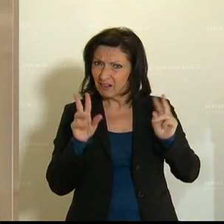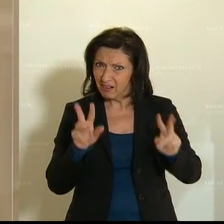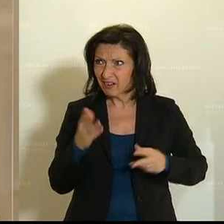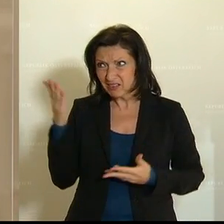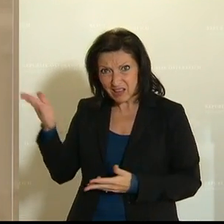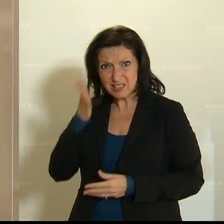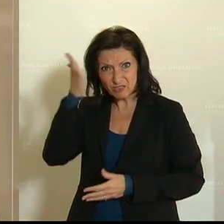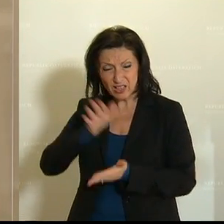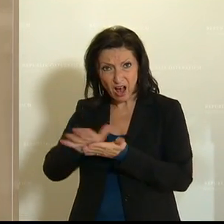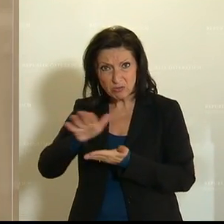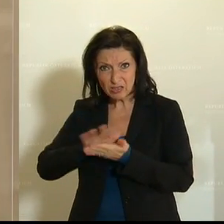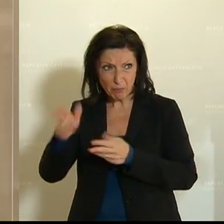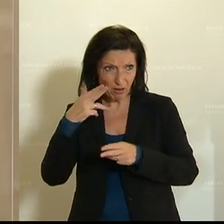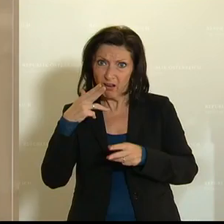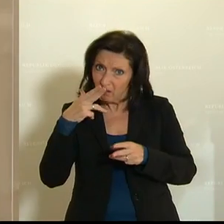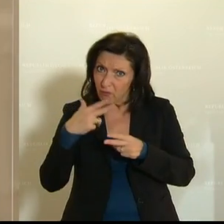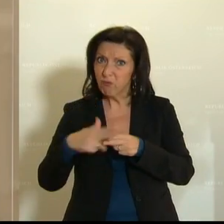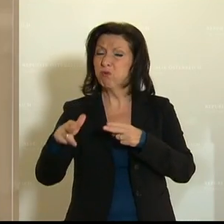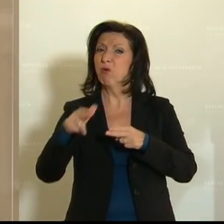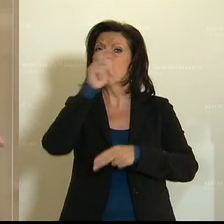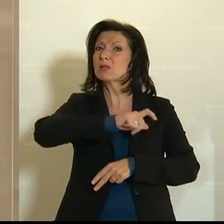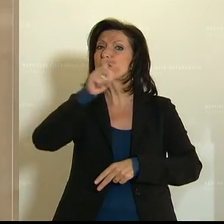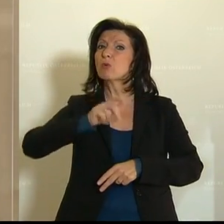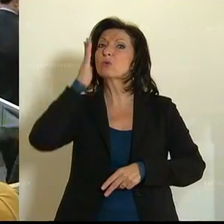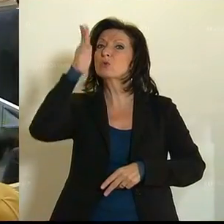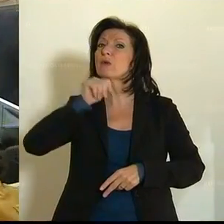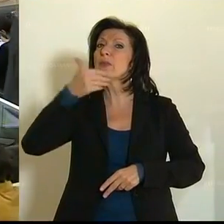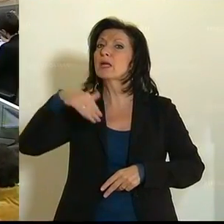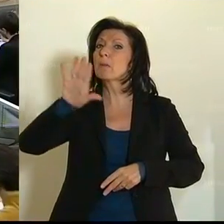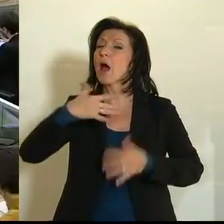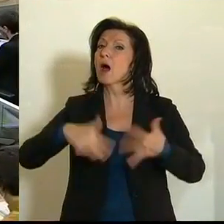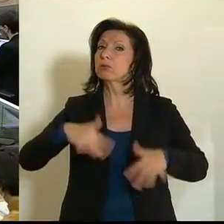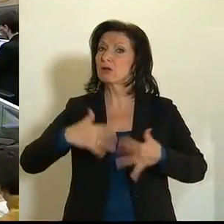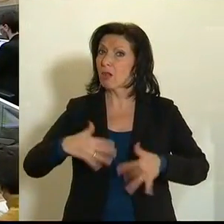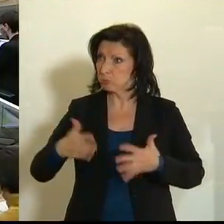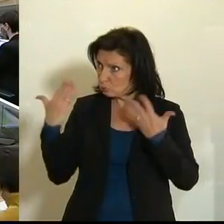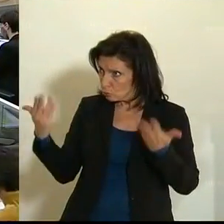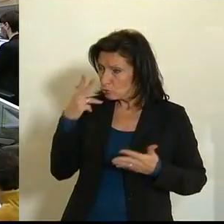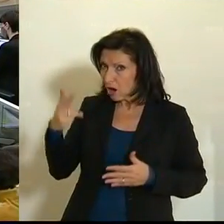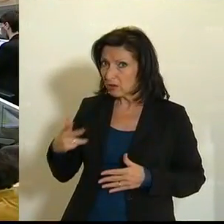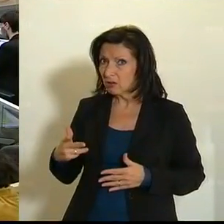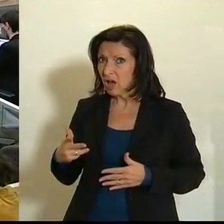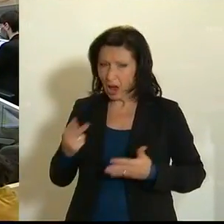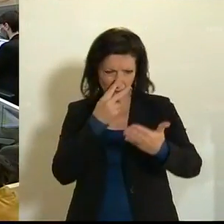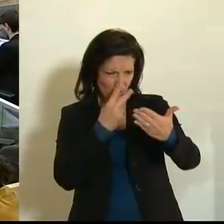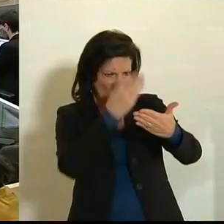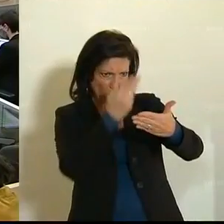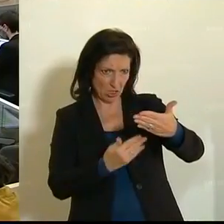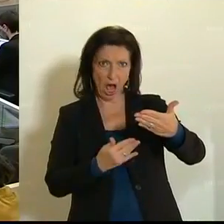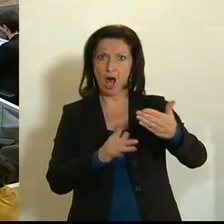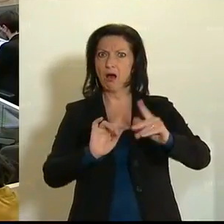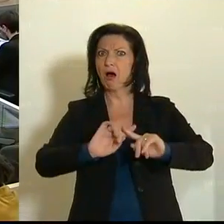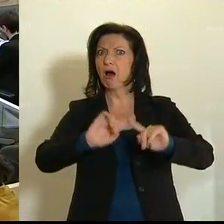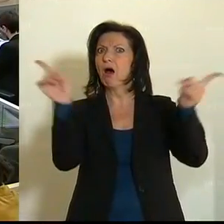die Sie aufbringen, um die Arbeitslosigkeit wirksam zu bekämpfen in den nächsten Monaten und Jahren? Nein, es schaut leider nicht danach